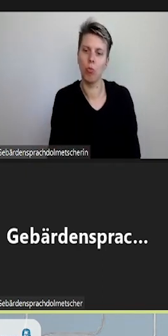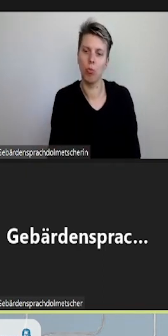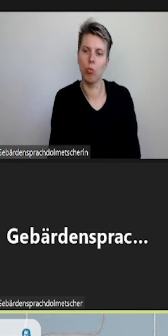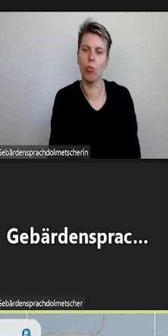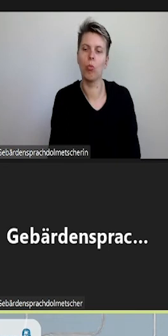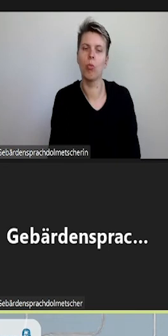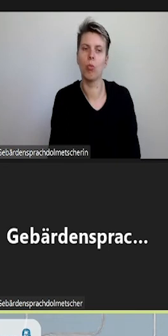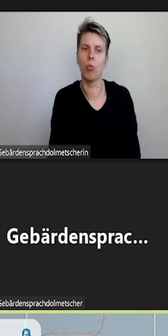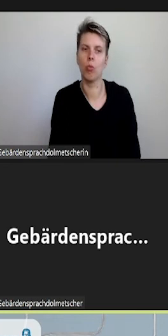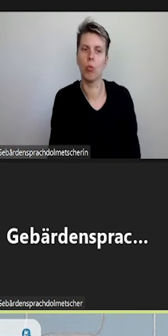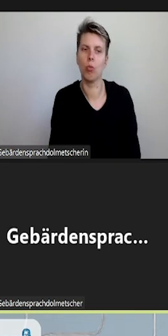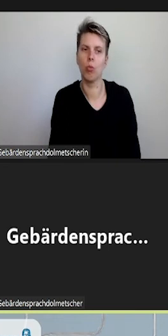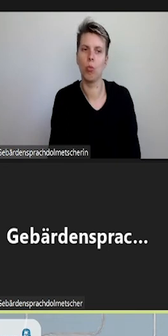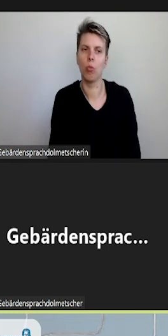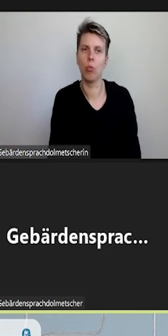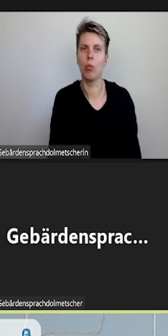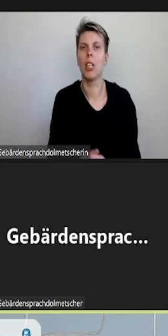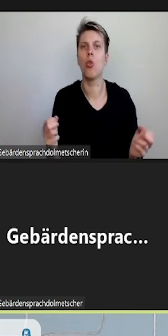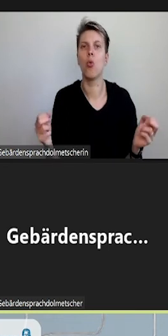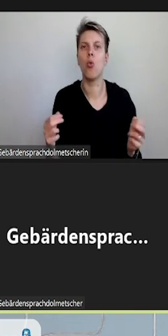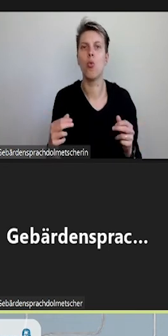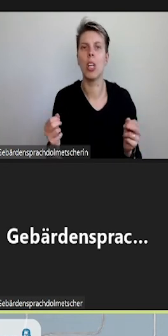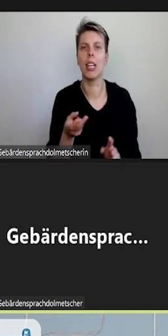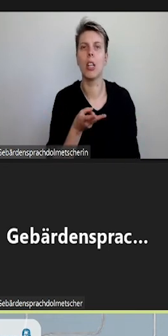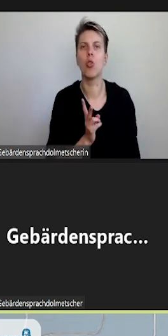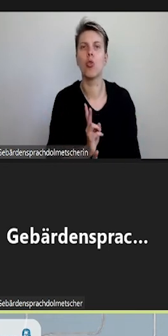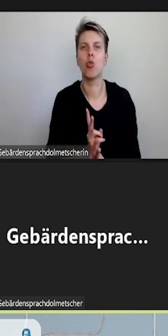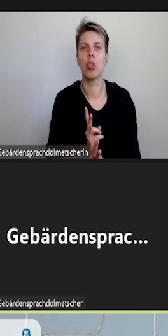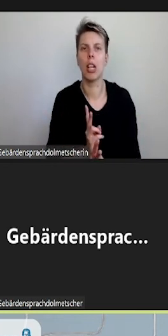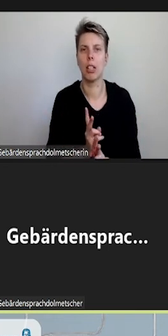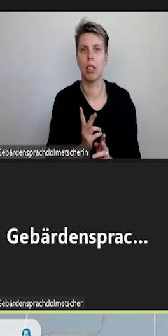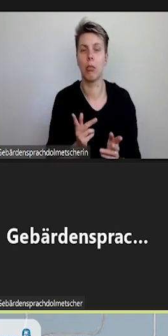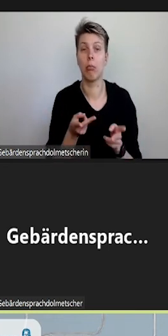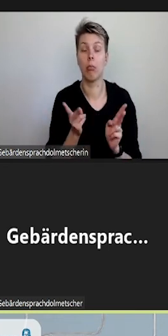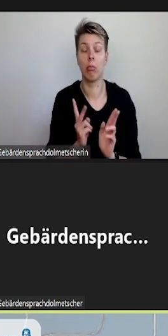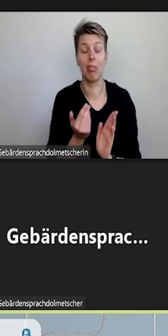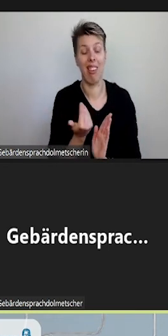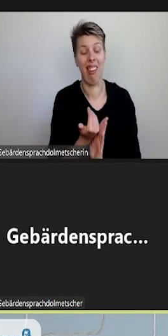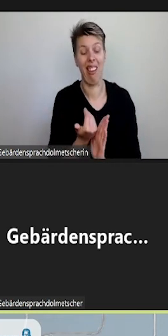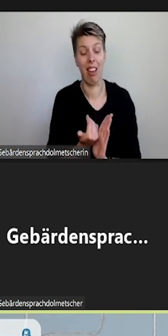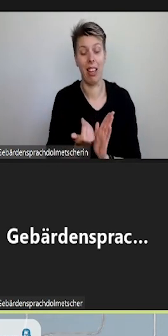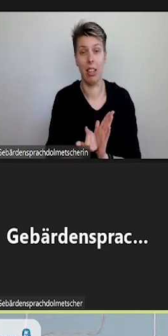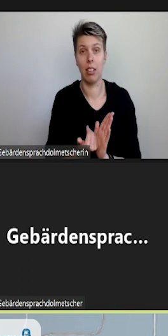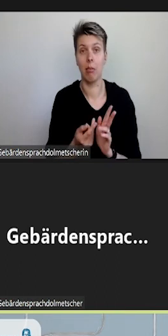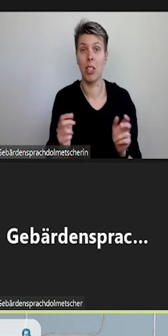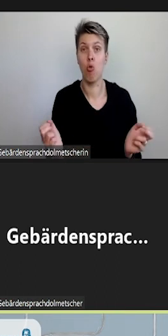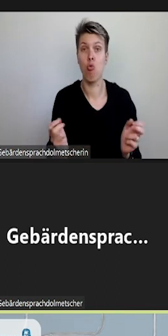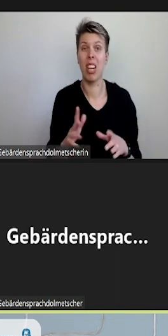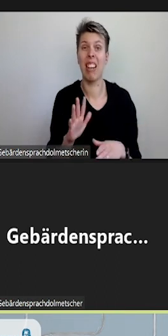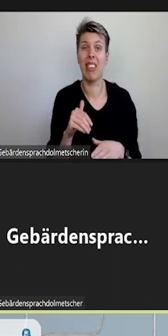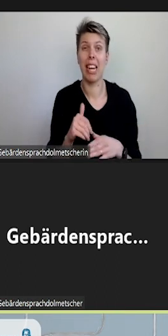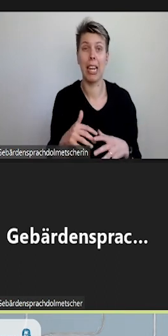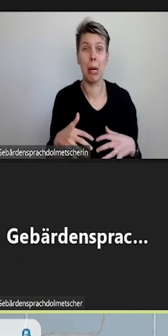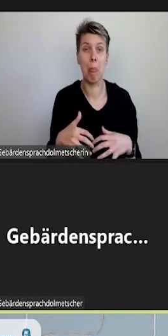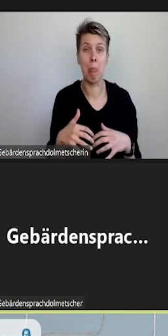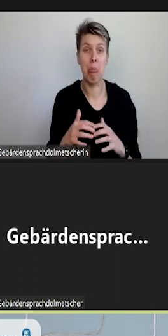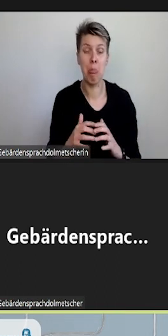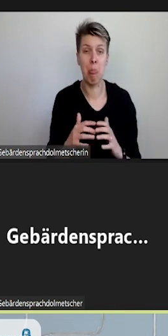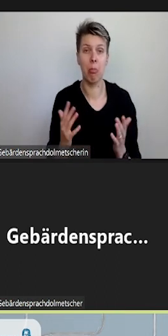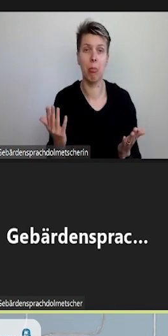Kommen wir zu den Untertitelstandards. Eine Richtlinie, wie Untertitel inhaltlich zu erstellen sind, bieten die